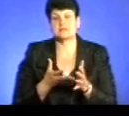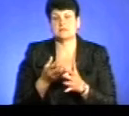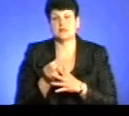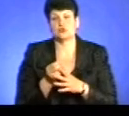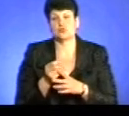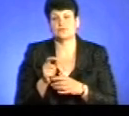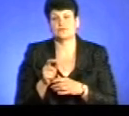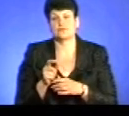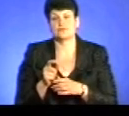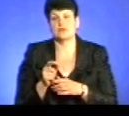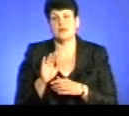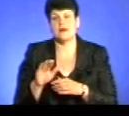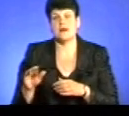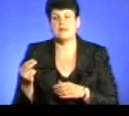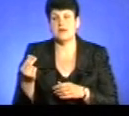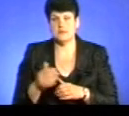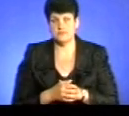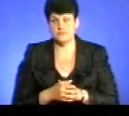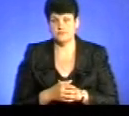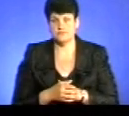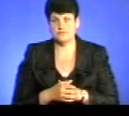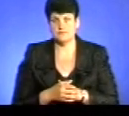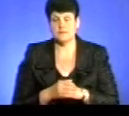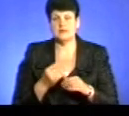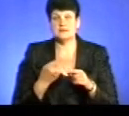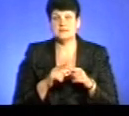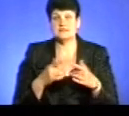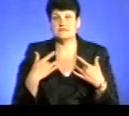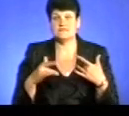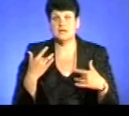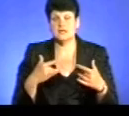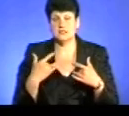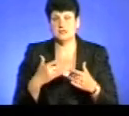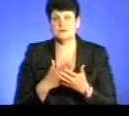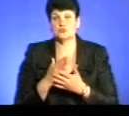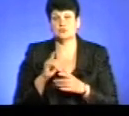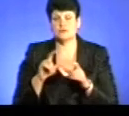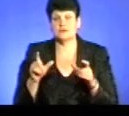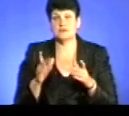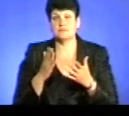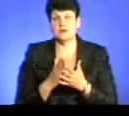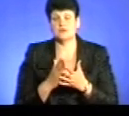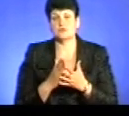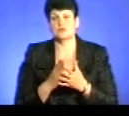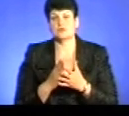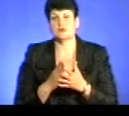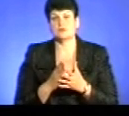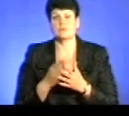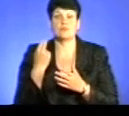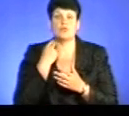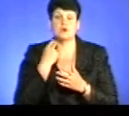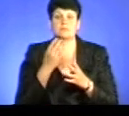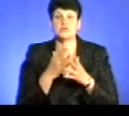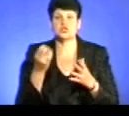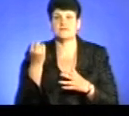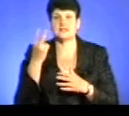Нові введення, от що цікаво, це звільнення чиновників, які мають заборганити зі сплати аліментів більше 12 місяців. От тут